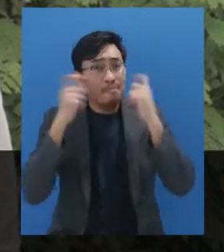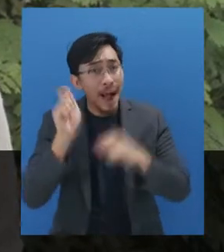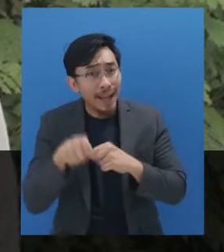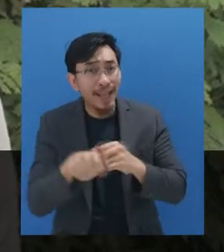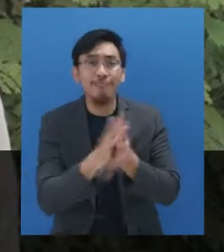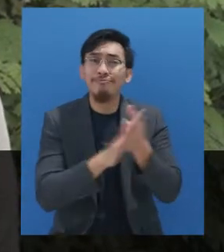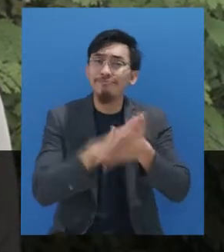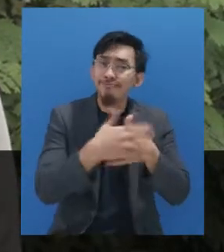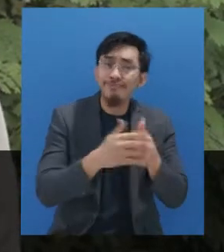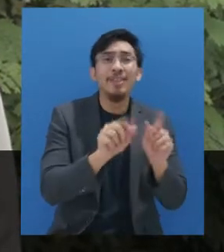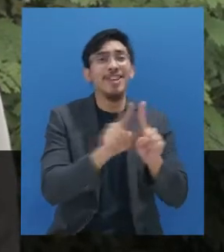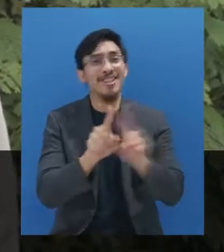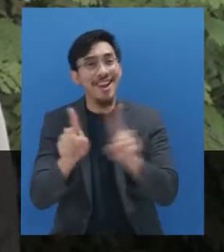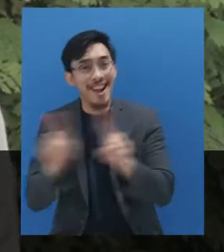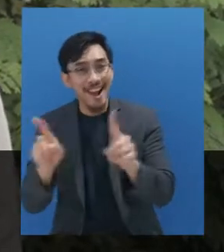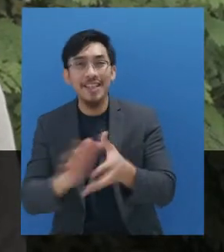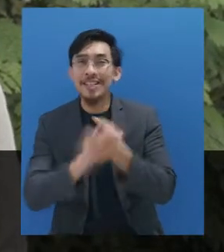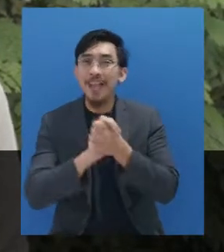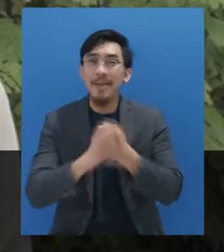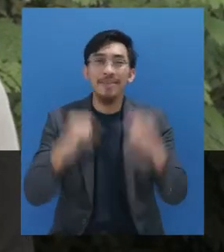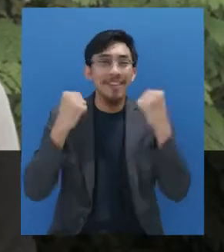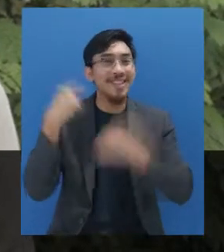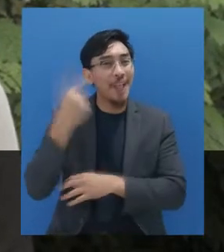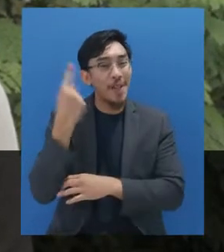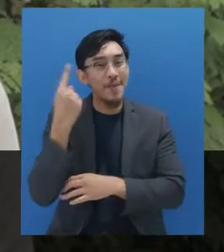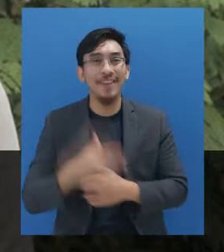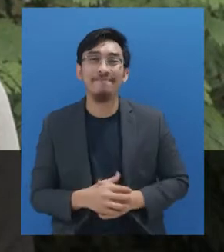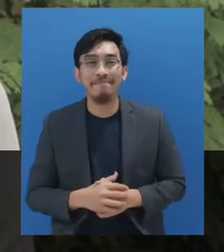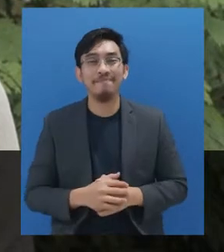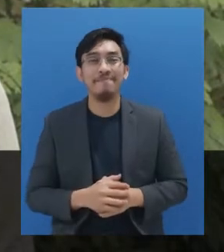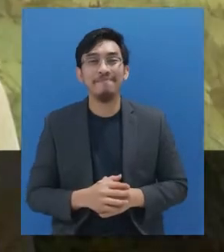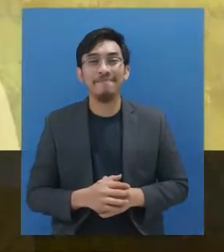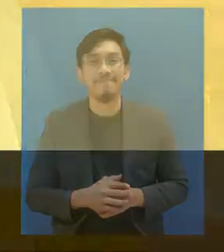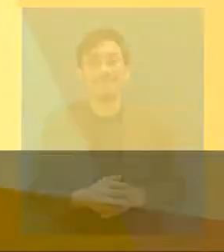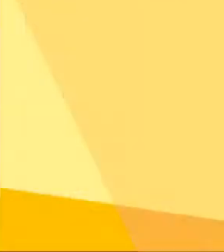kesehatan, memakai masker, mencuci tangan, dan menjaga jarak. Salam sehat selalu!